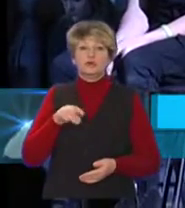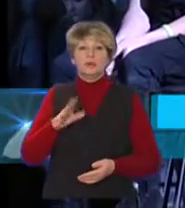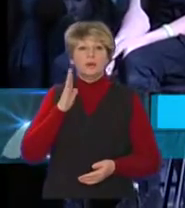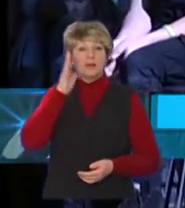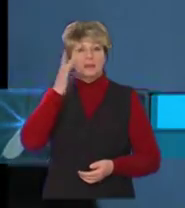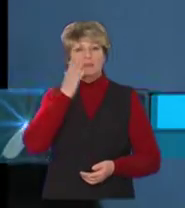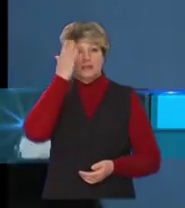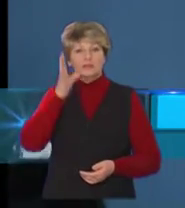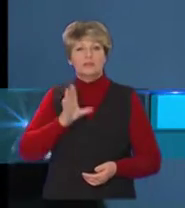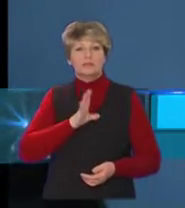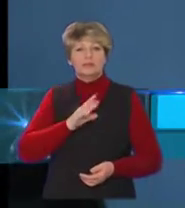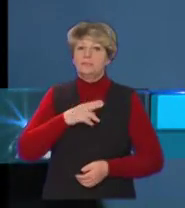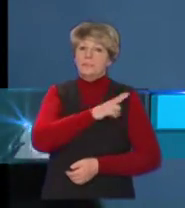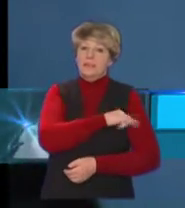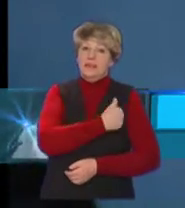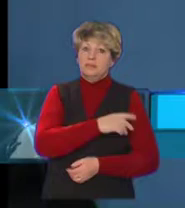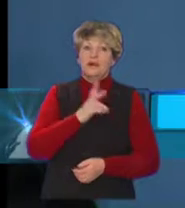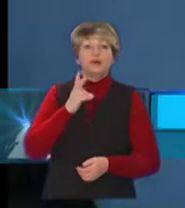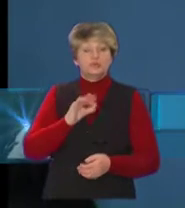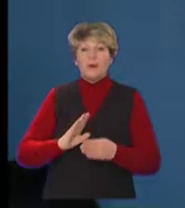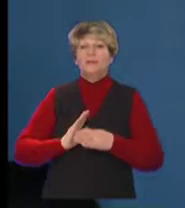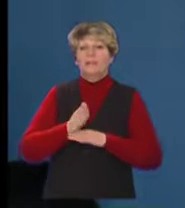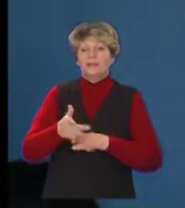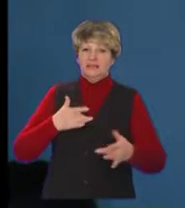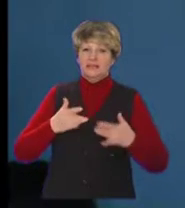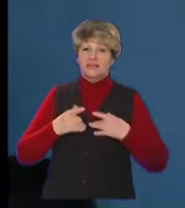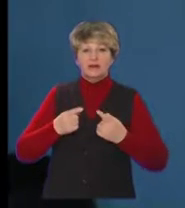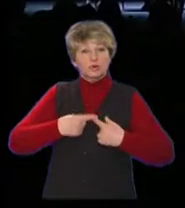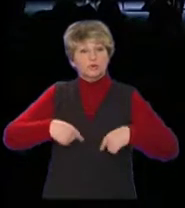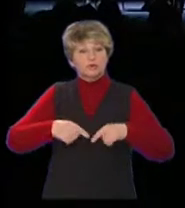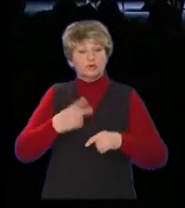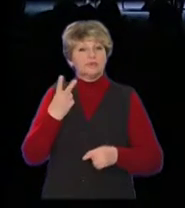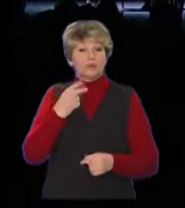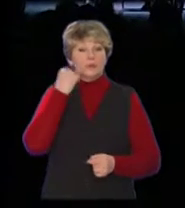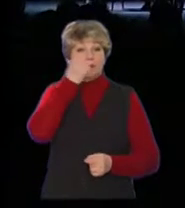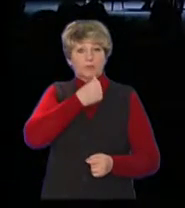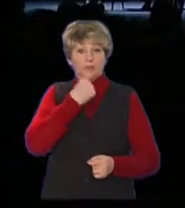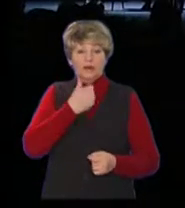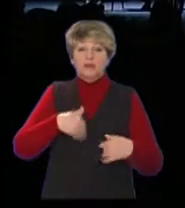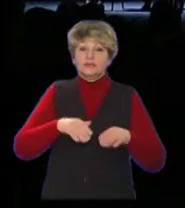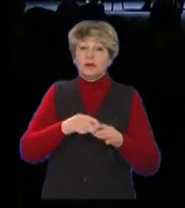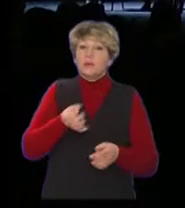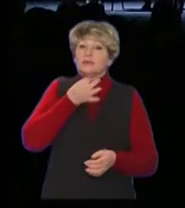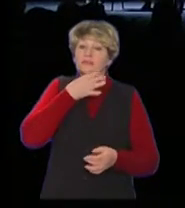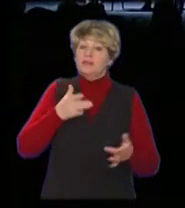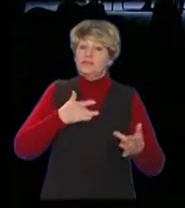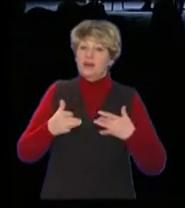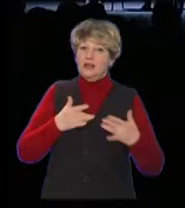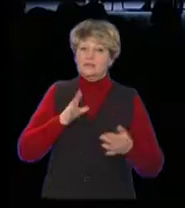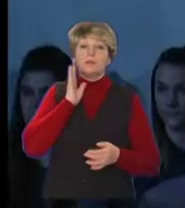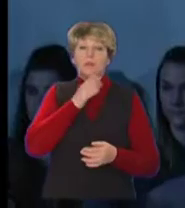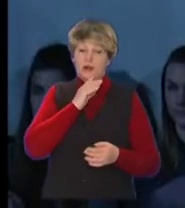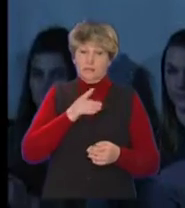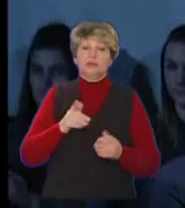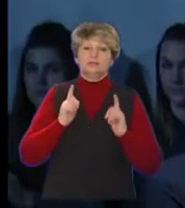Каграмонов у майбутньому мріє стати медиком. Втім, за любки відвідує театральний гурток вже другий рік. Таке захоплення театром його мама